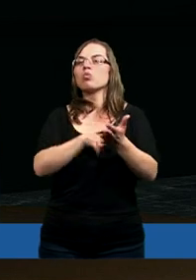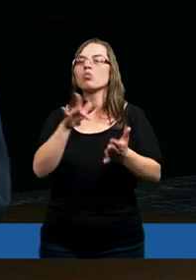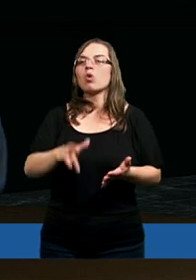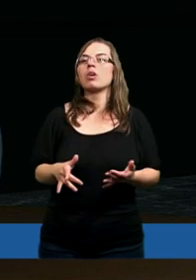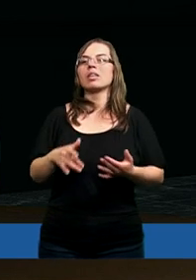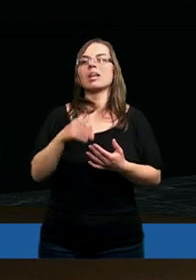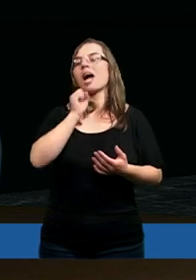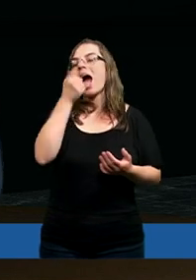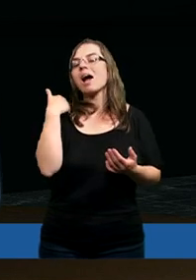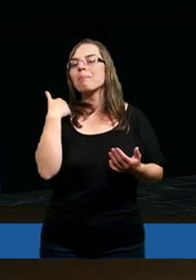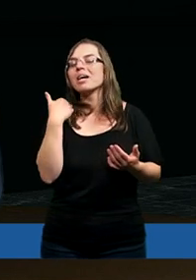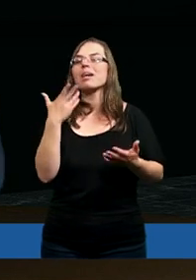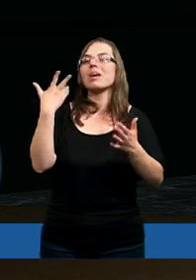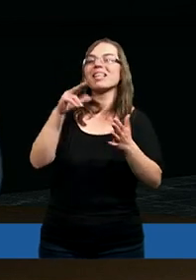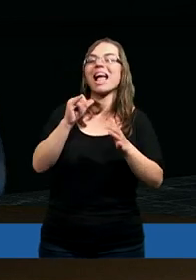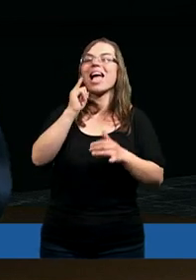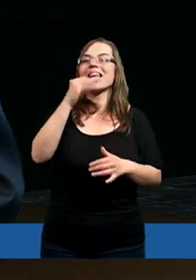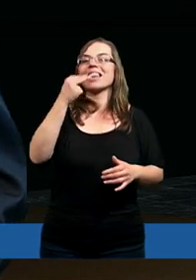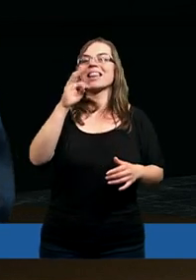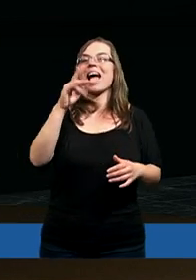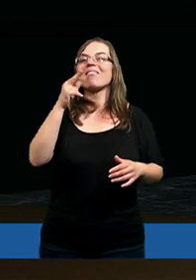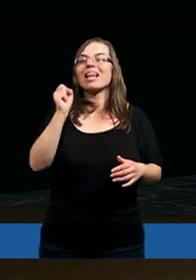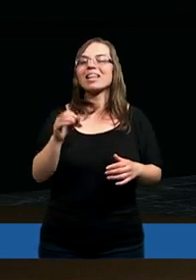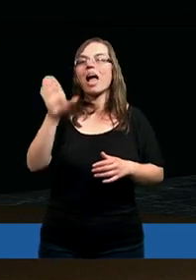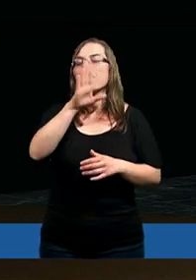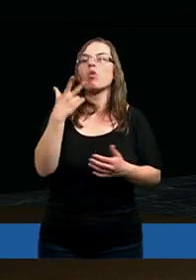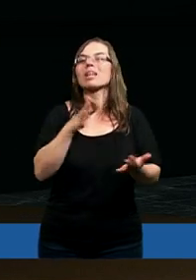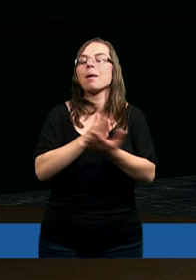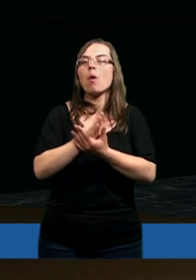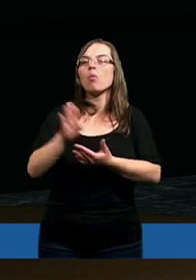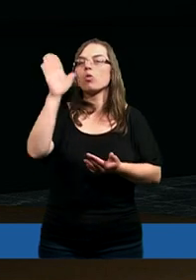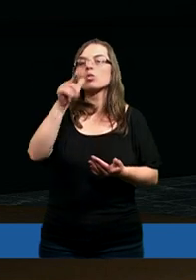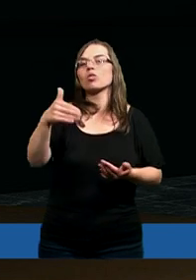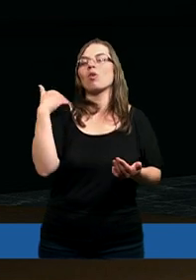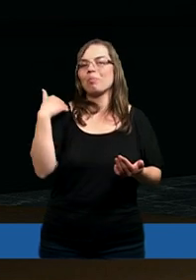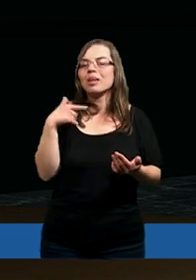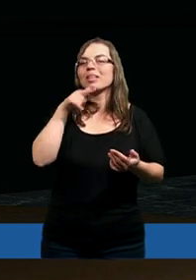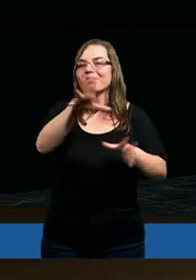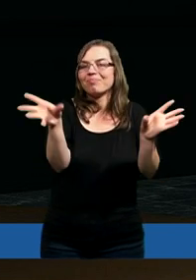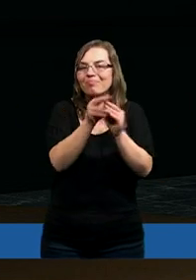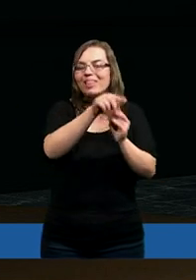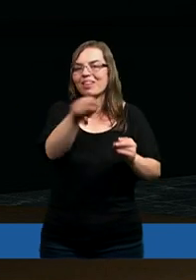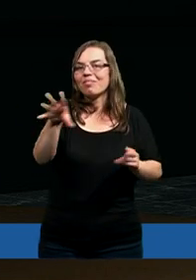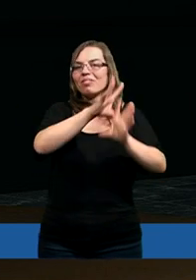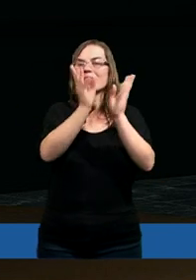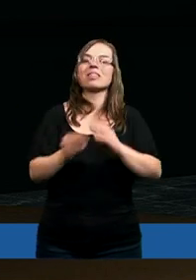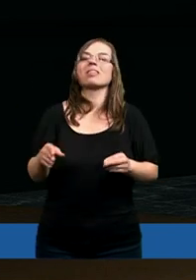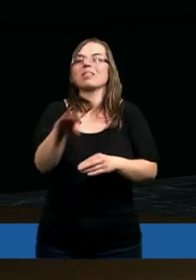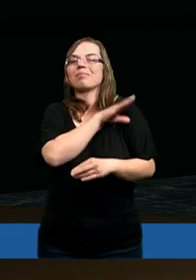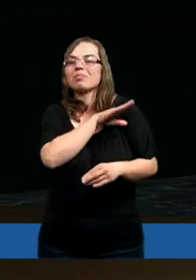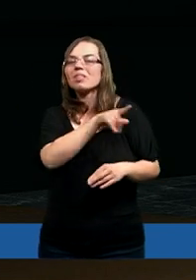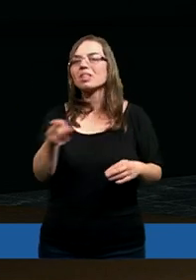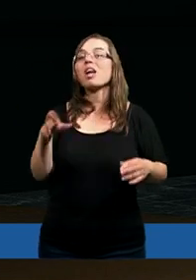korzyści. No i gdyby nie interwencja Boża, gdyby nie pomoc Boża, to by razem z tymi wszystkimi